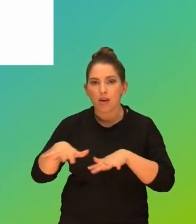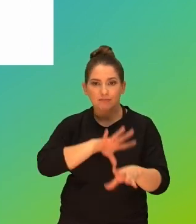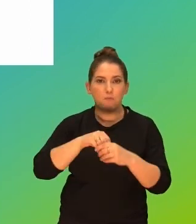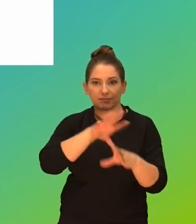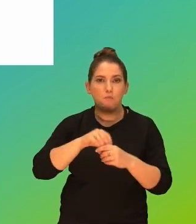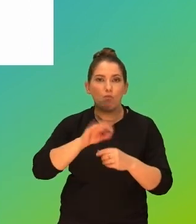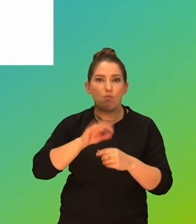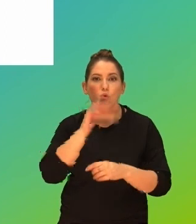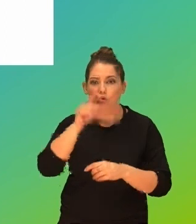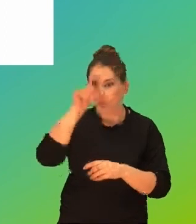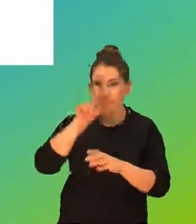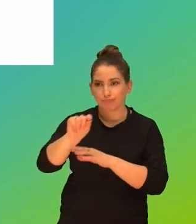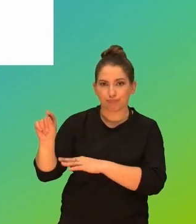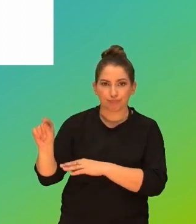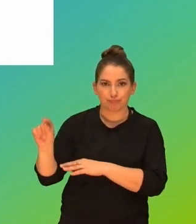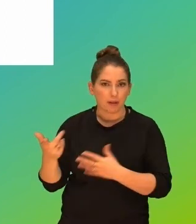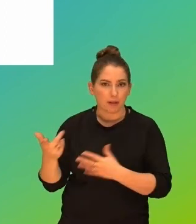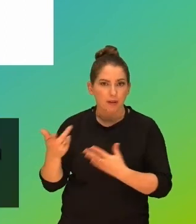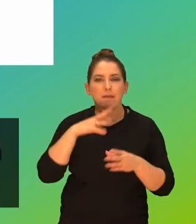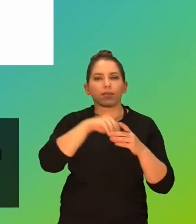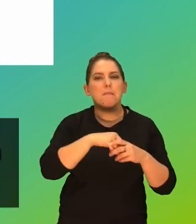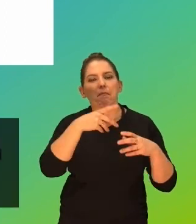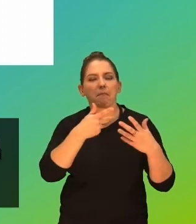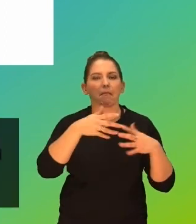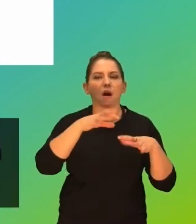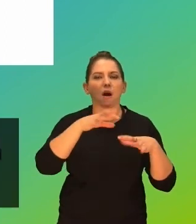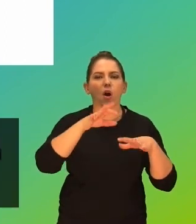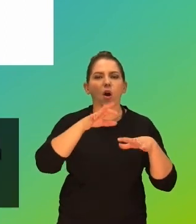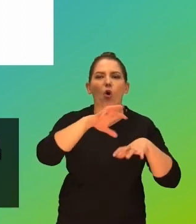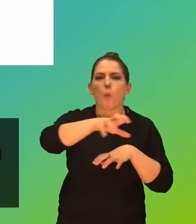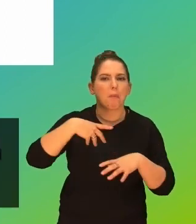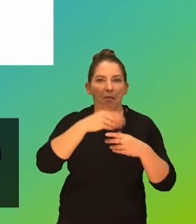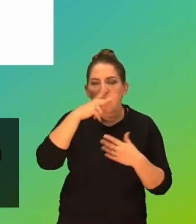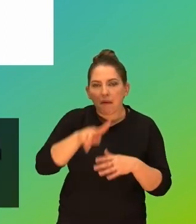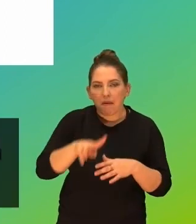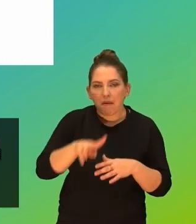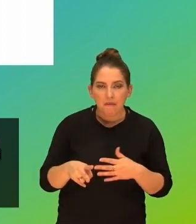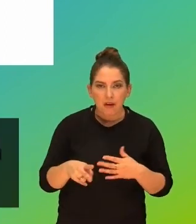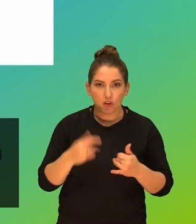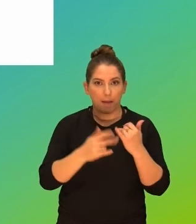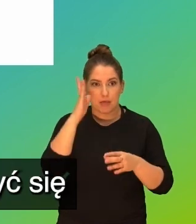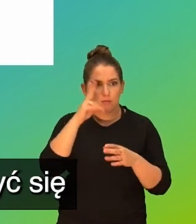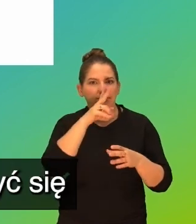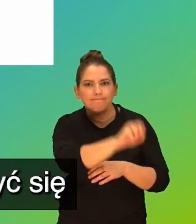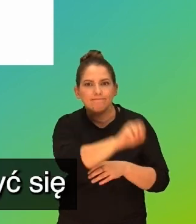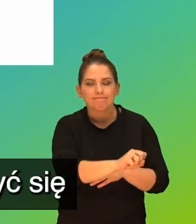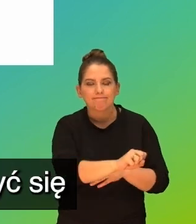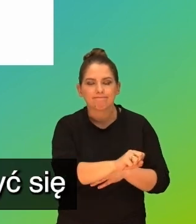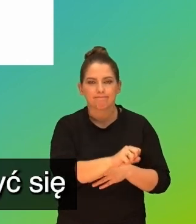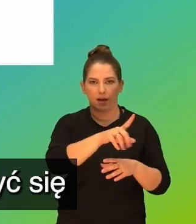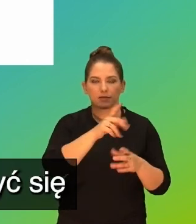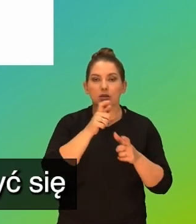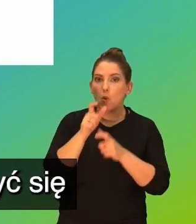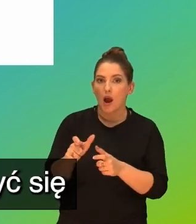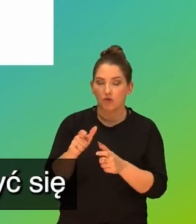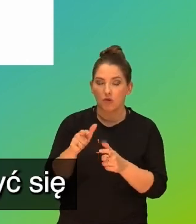które wchodzą młodzi ludzie, nie jesteśmy na ich profilach, nie jesteśmy w ich grupach, w związku z tym, jeżeli będą świadkowie, którzy będą zgłaszali